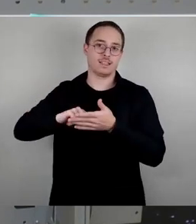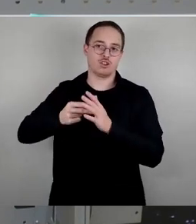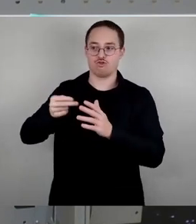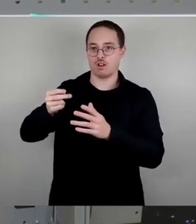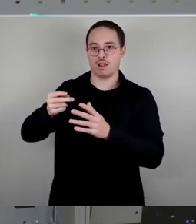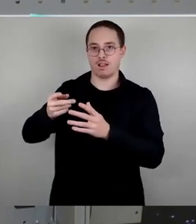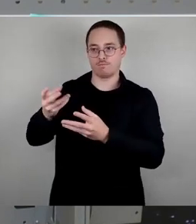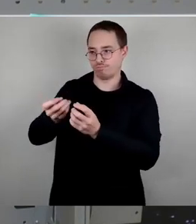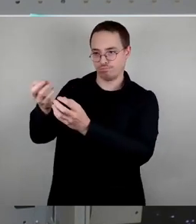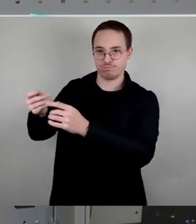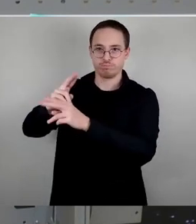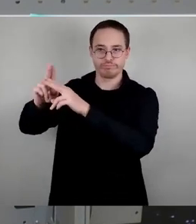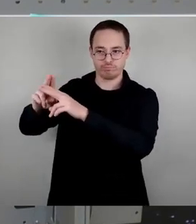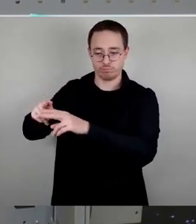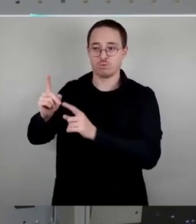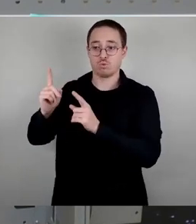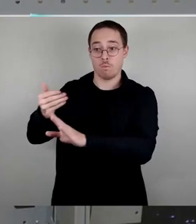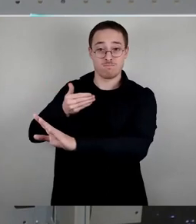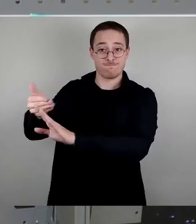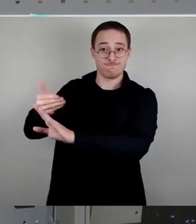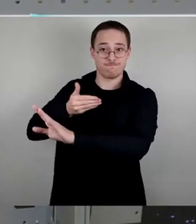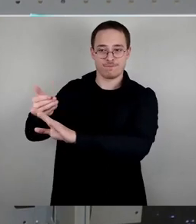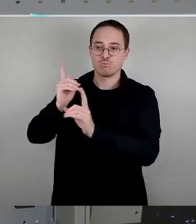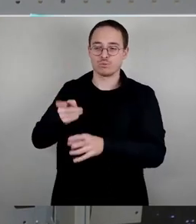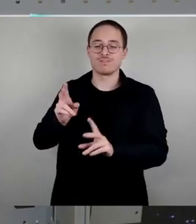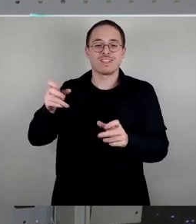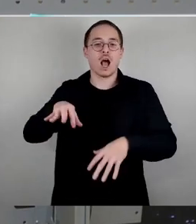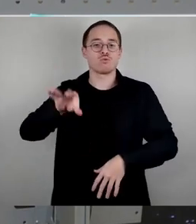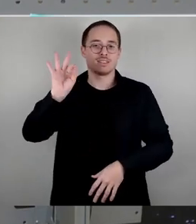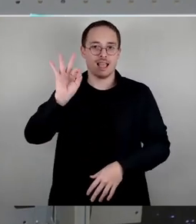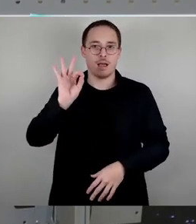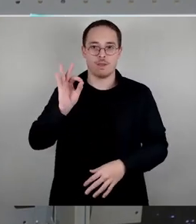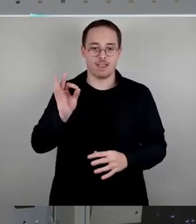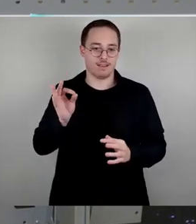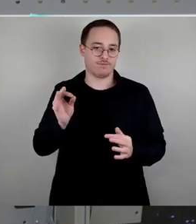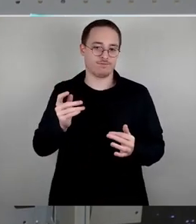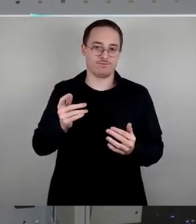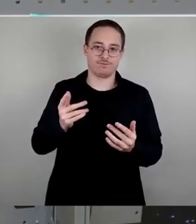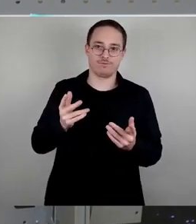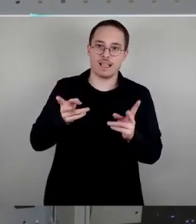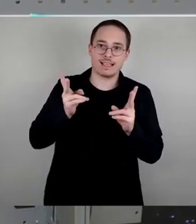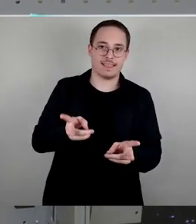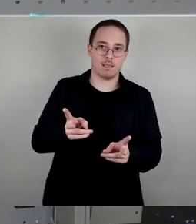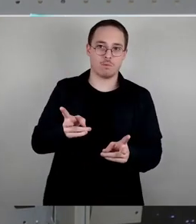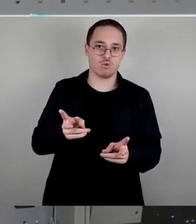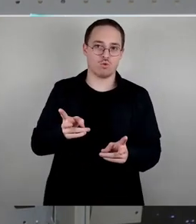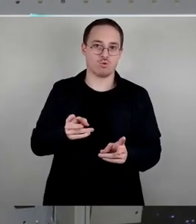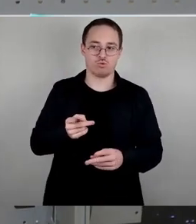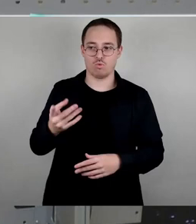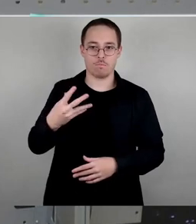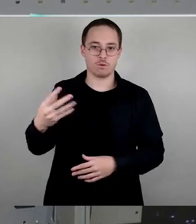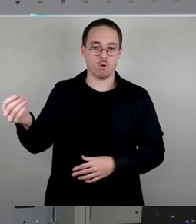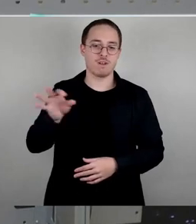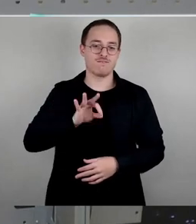die Erteilung einer Ausnahmegenehmigung für das Jahr 2024 zu prüfen, damit die Leute vorerst weiter das